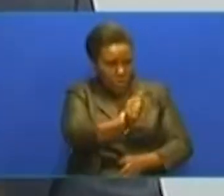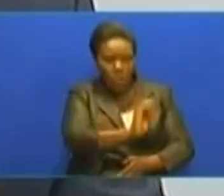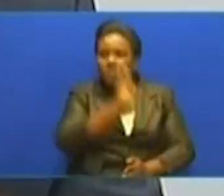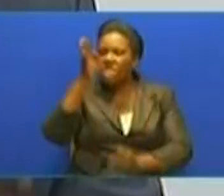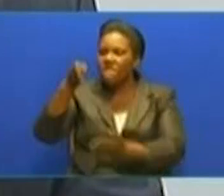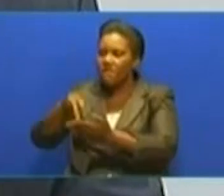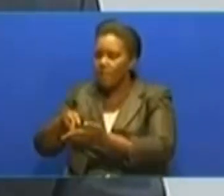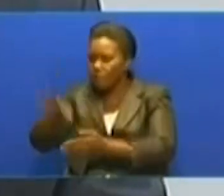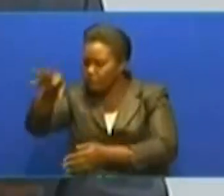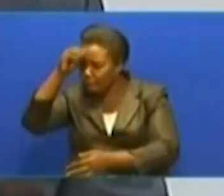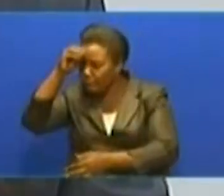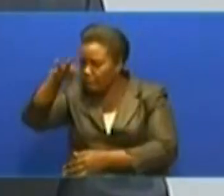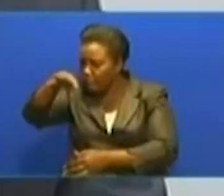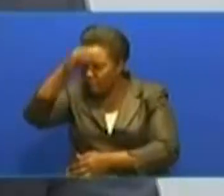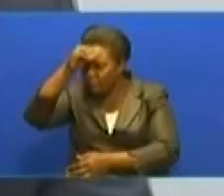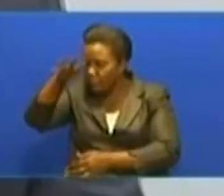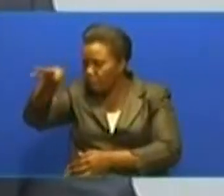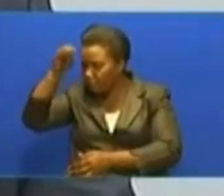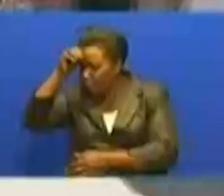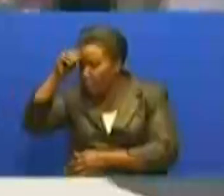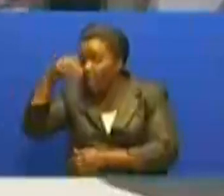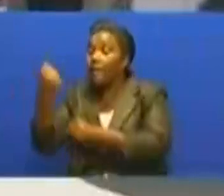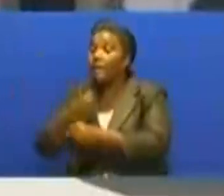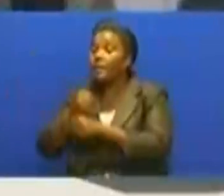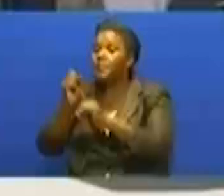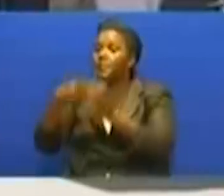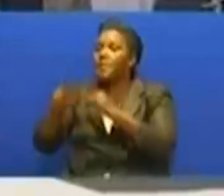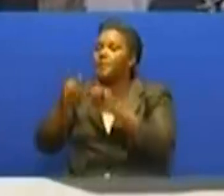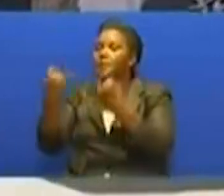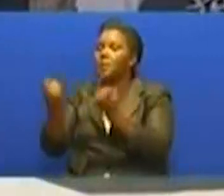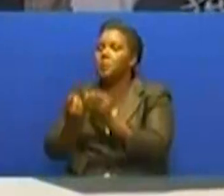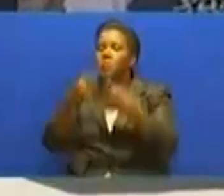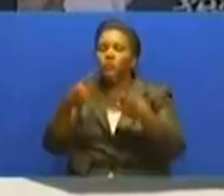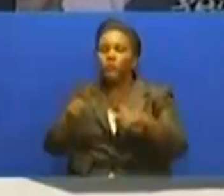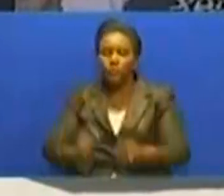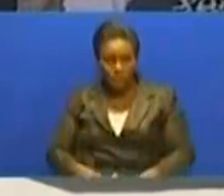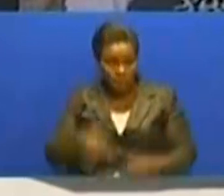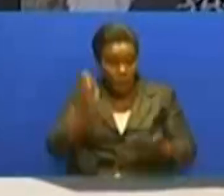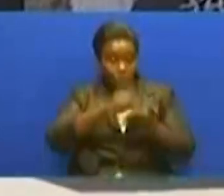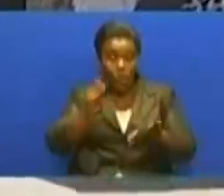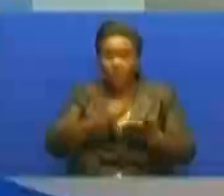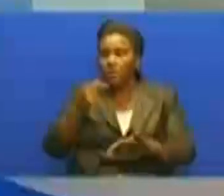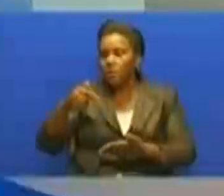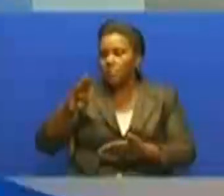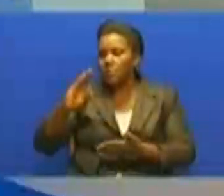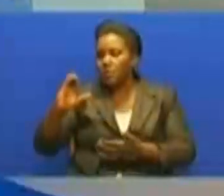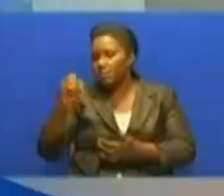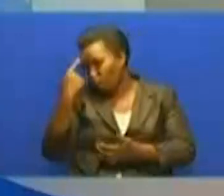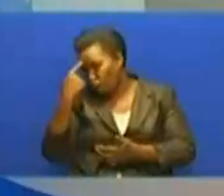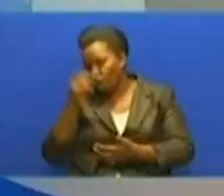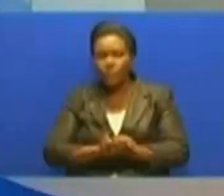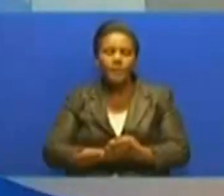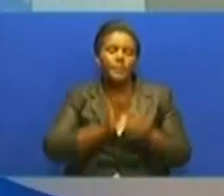mafunzo ya kazi katika tasisi balibali Gabriel Zakaria, TBC, Dodoma